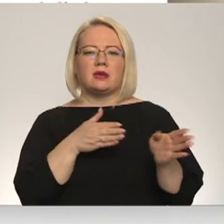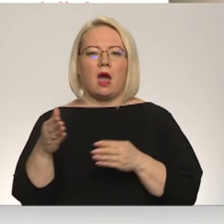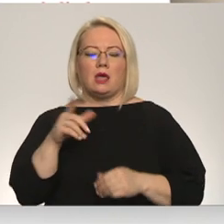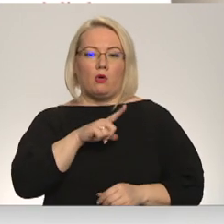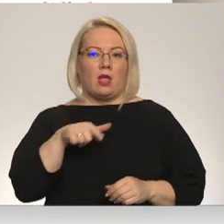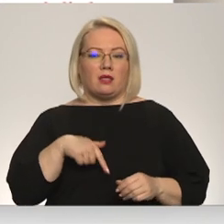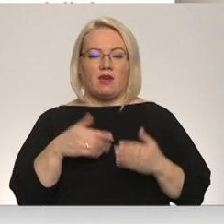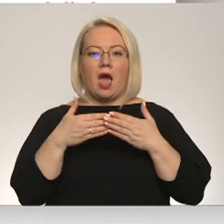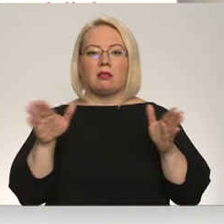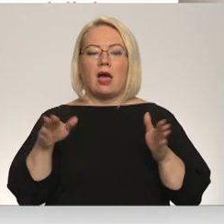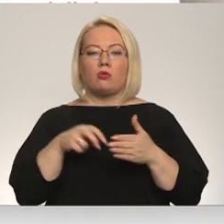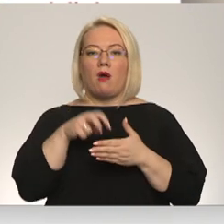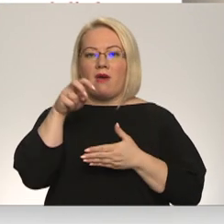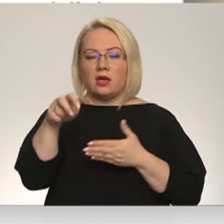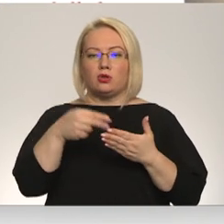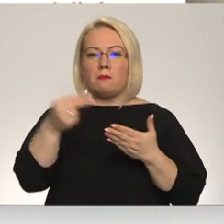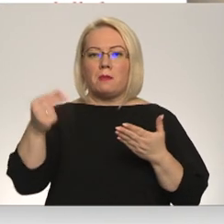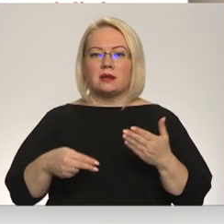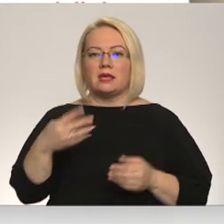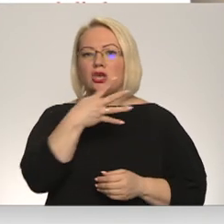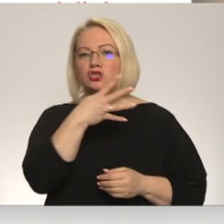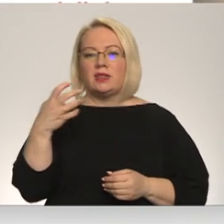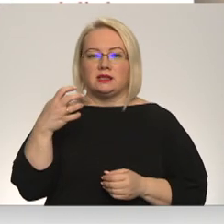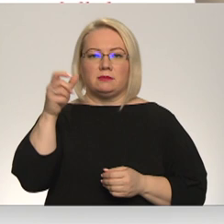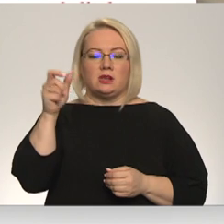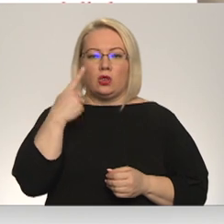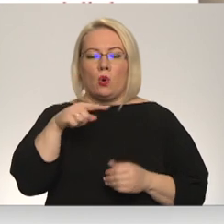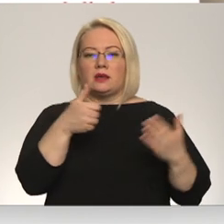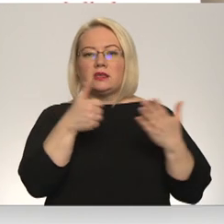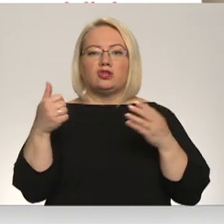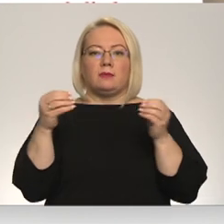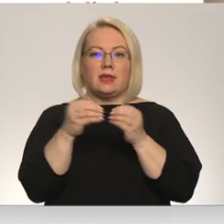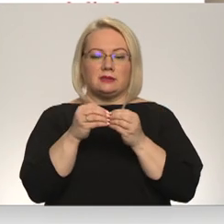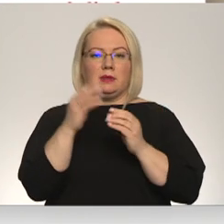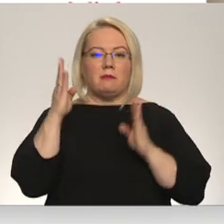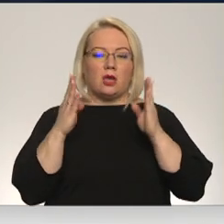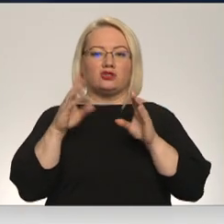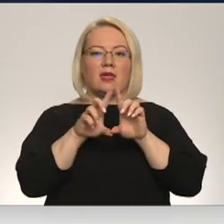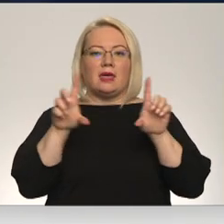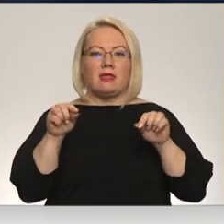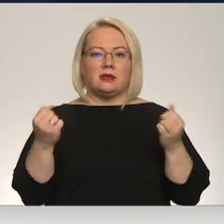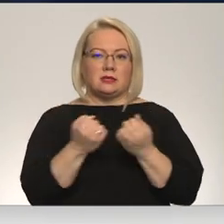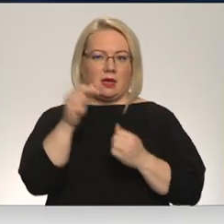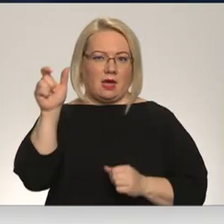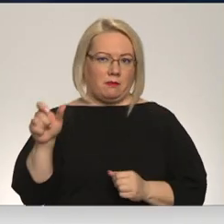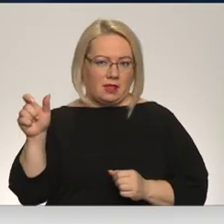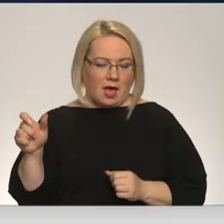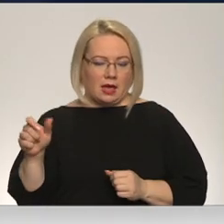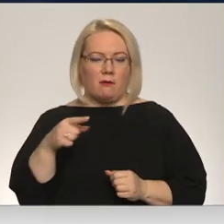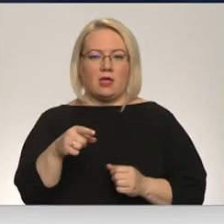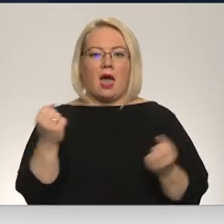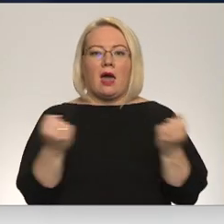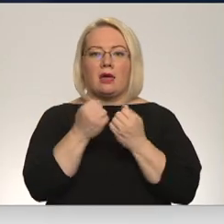Atklāto vēstuli parakstījuši gandrīz 400 no 610 meža dienas darbiniekiem. Darbiniekiem ir ļoti daudz